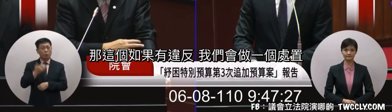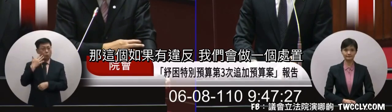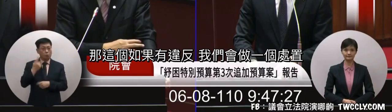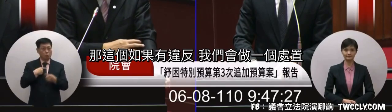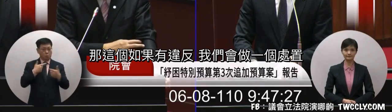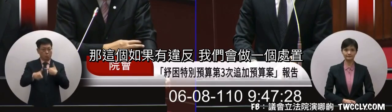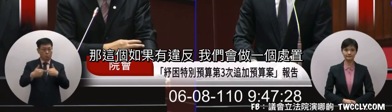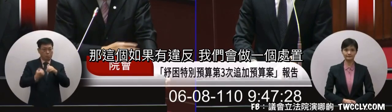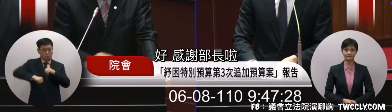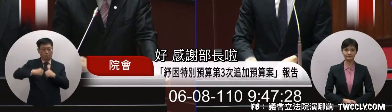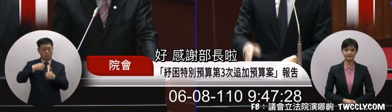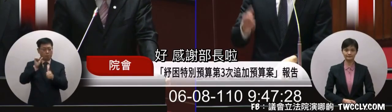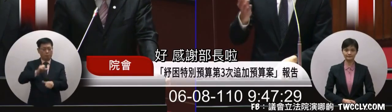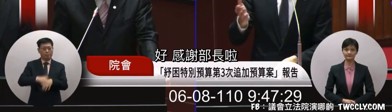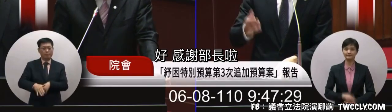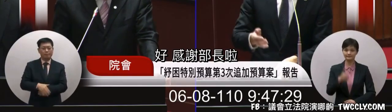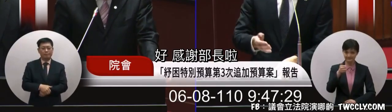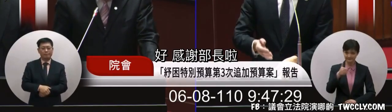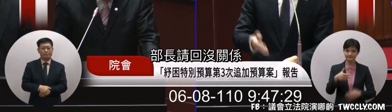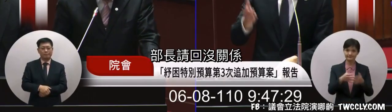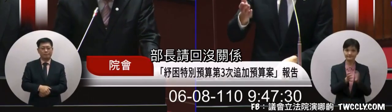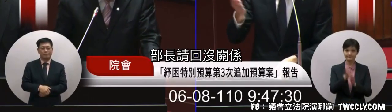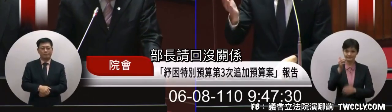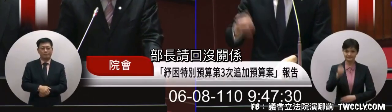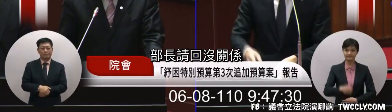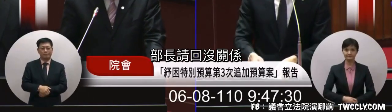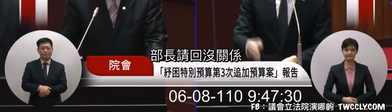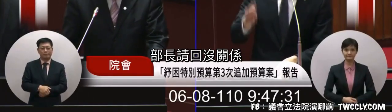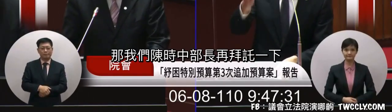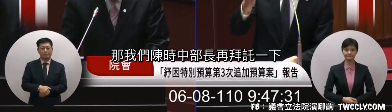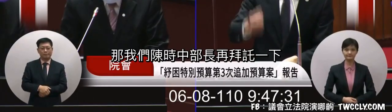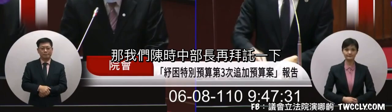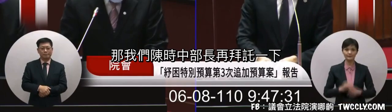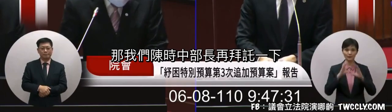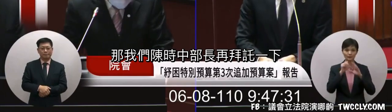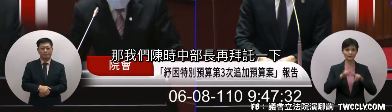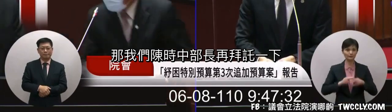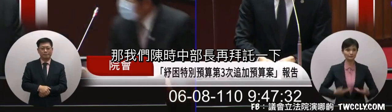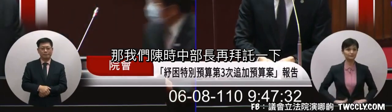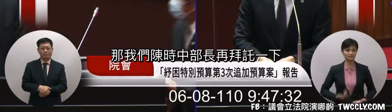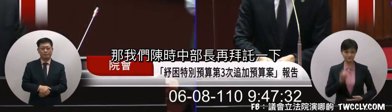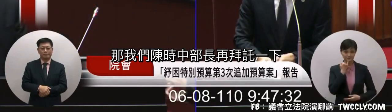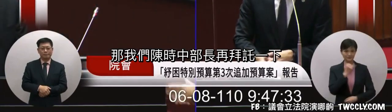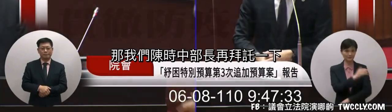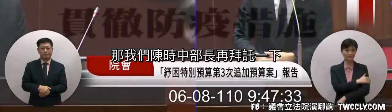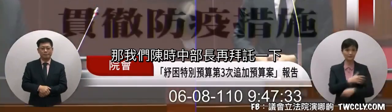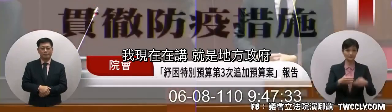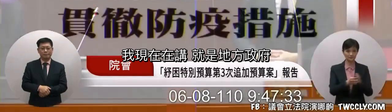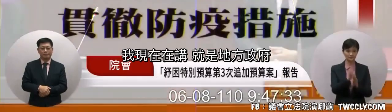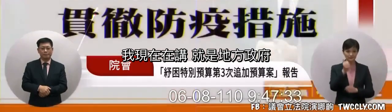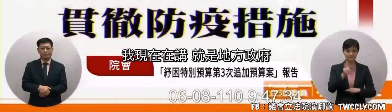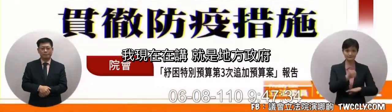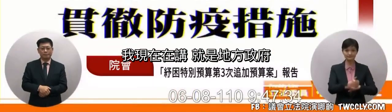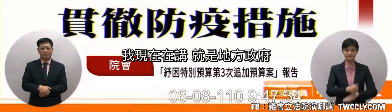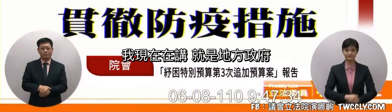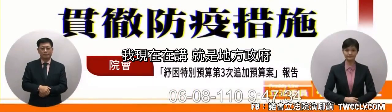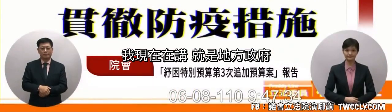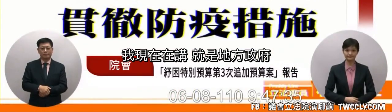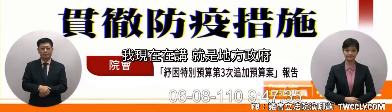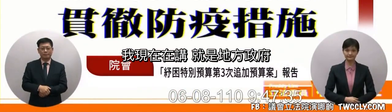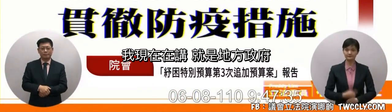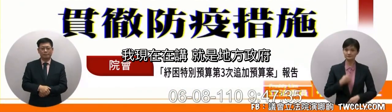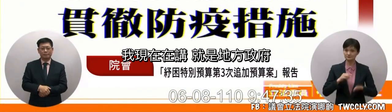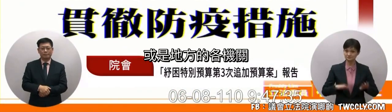有違反我們會做一個組織感謝部長部長請回沒關係陳時中部長拜託一下我現在在說